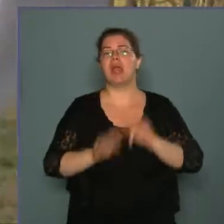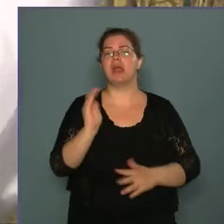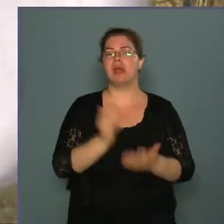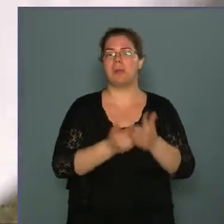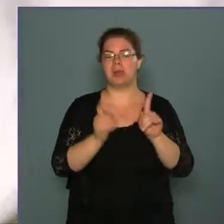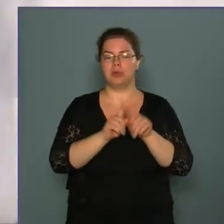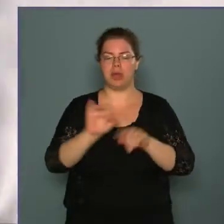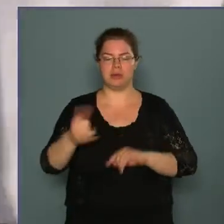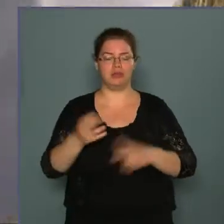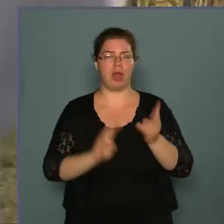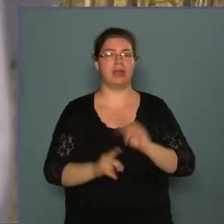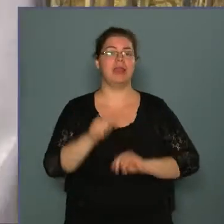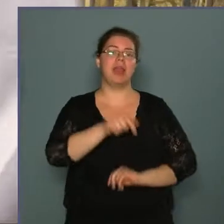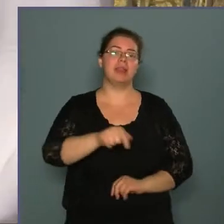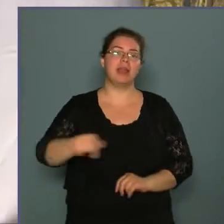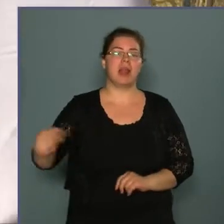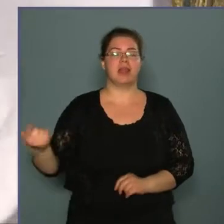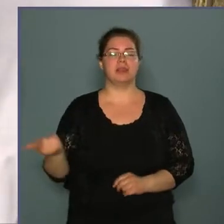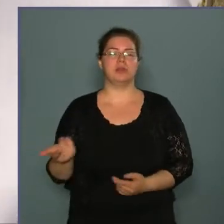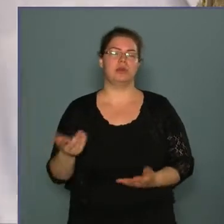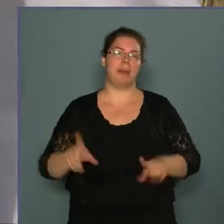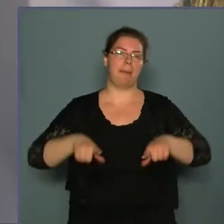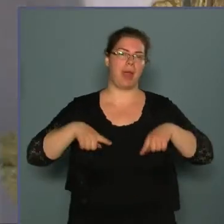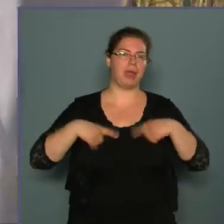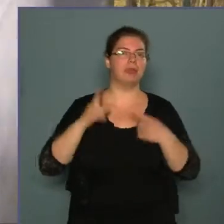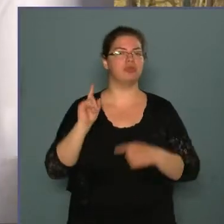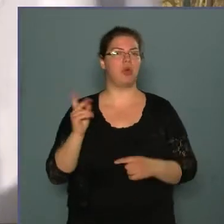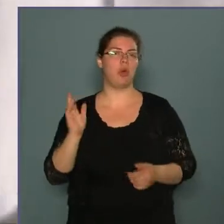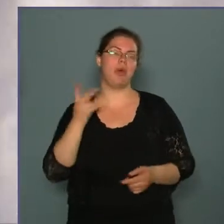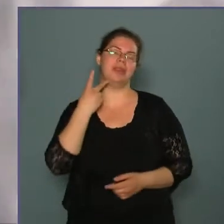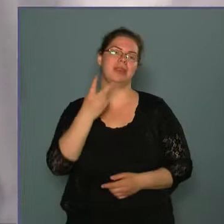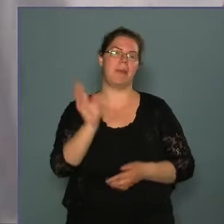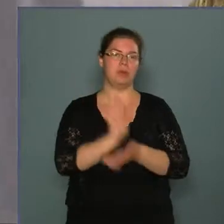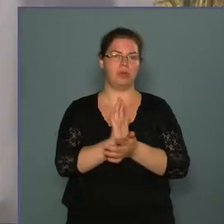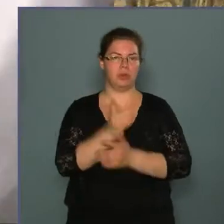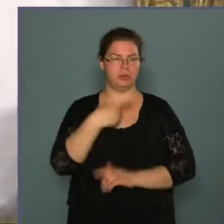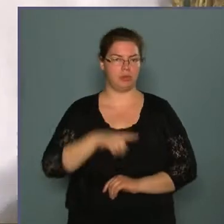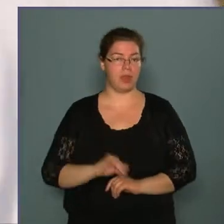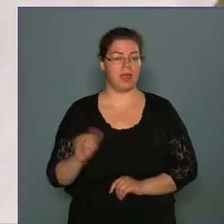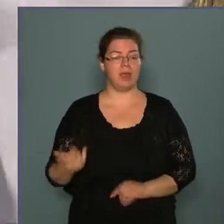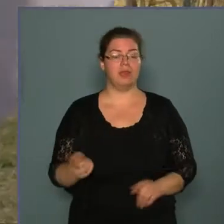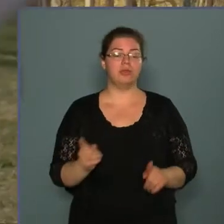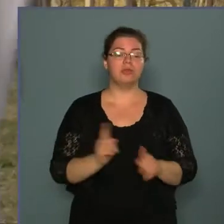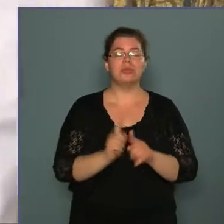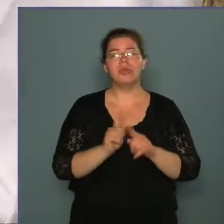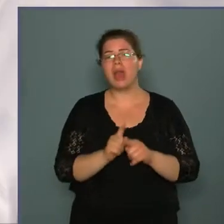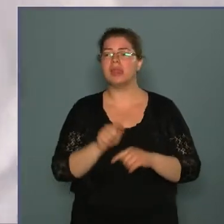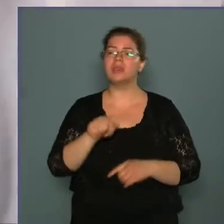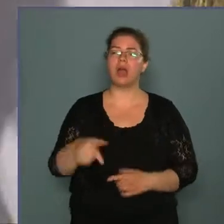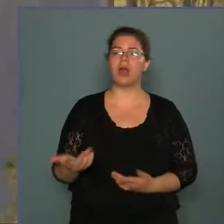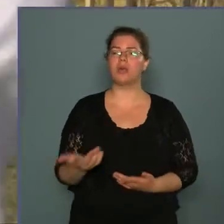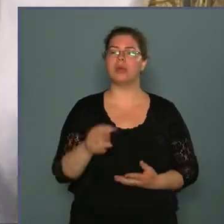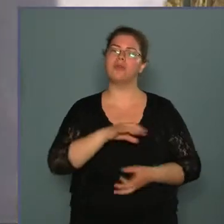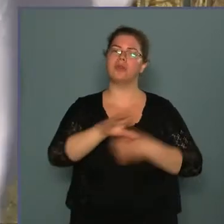még olyanok is, akik ezeknek az időknek megélői, sőt szemtanúi is voltak. És ugyan az akkori